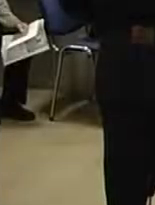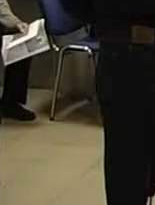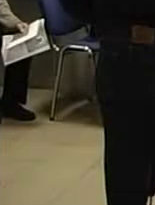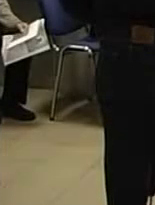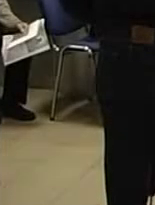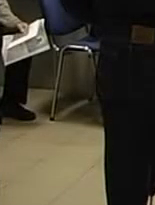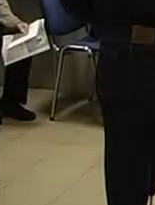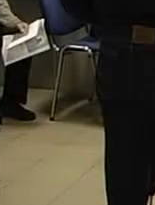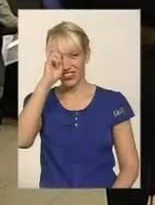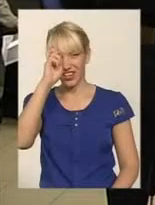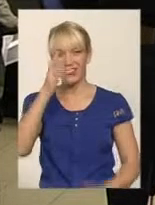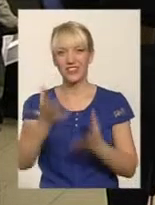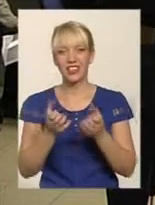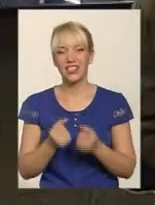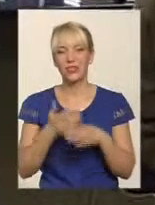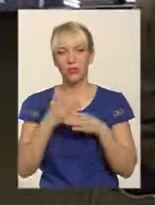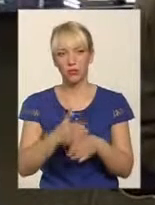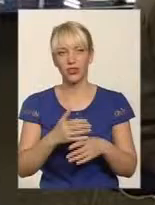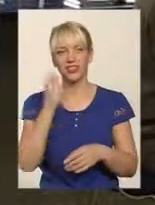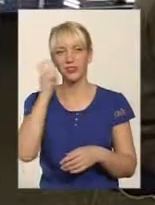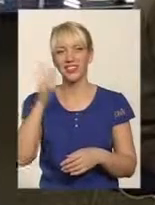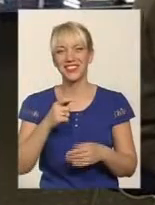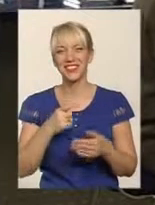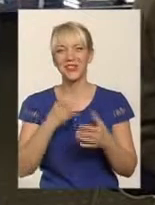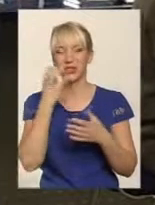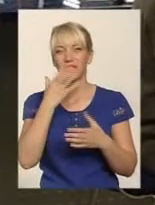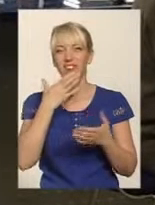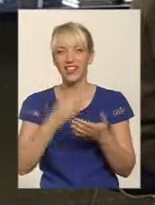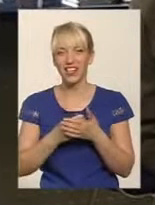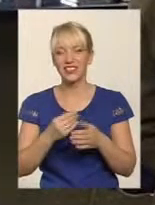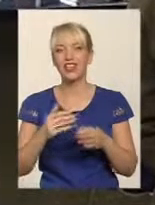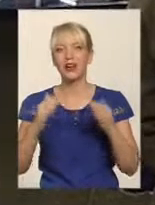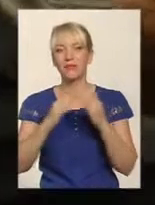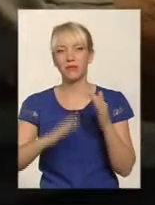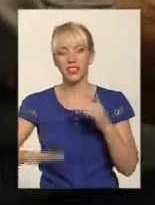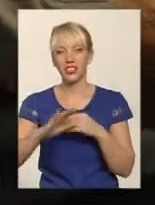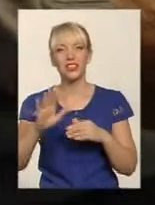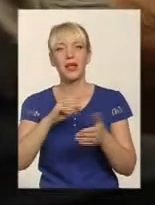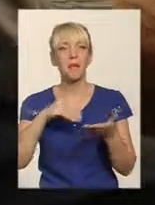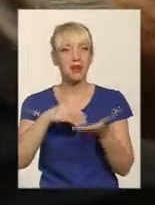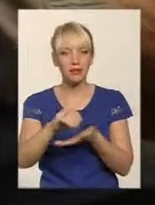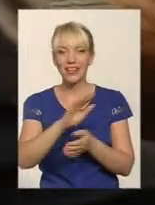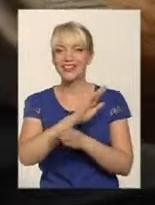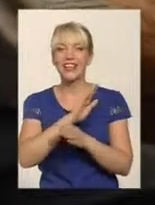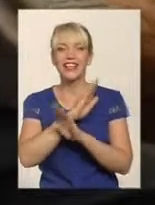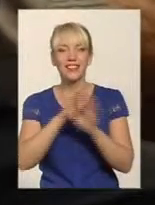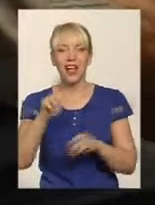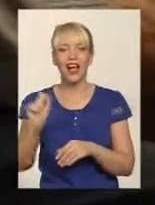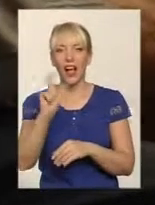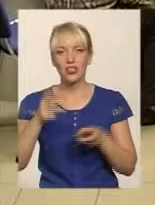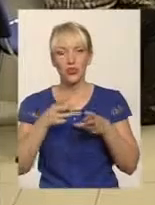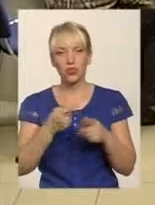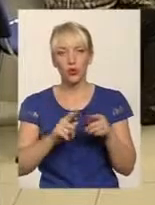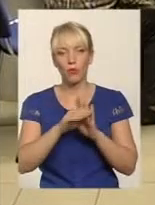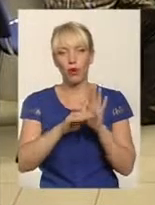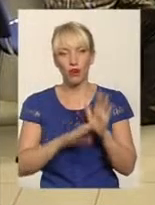Держава взялася допомогти українцям утеплити власні помешкання та придбати негазові котли. Відповідну програму запровадив